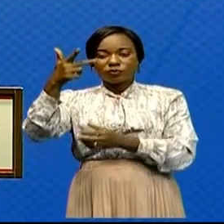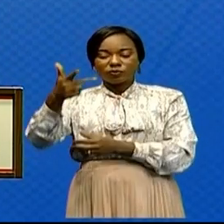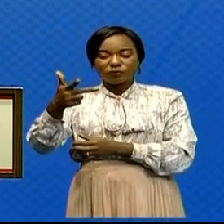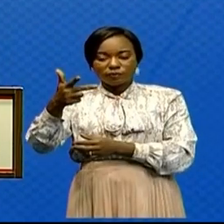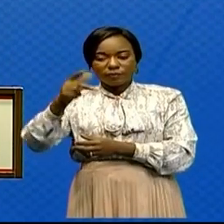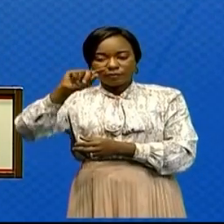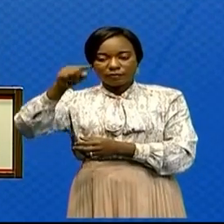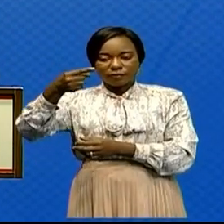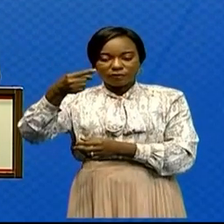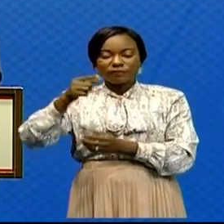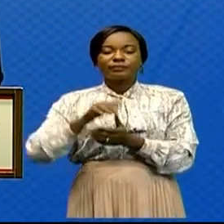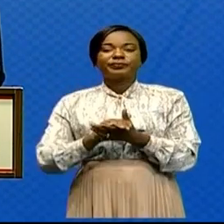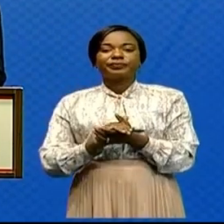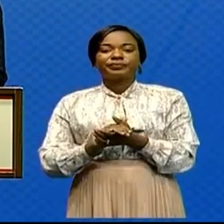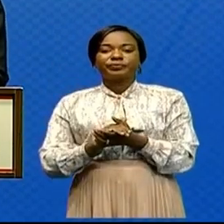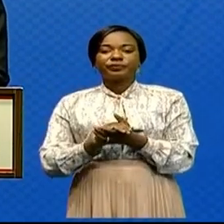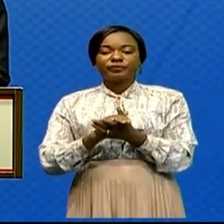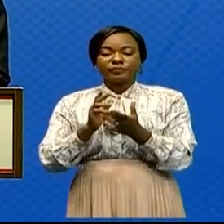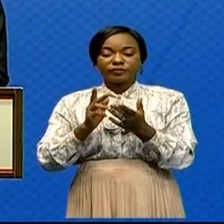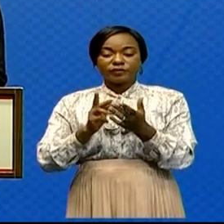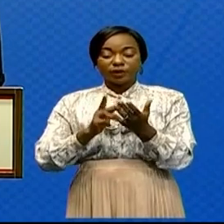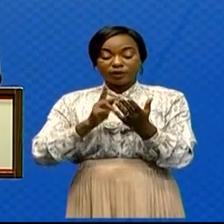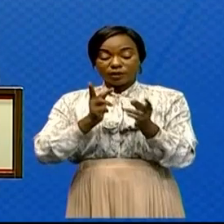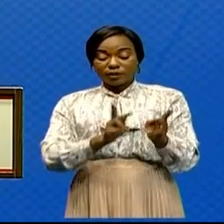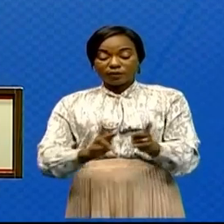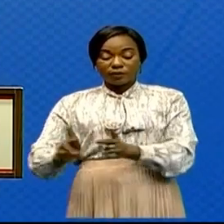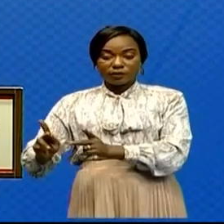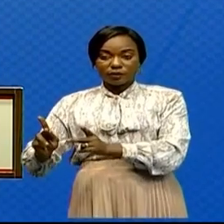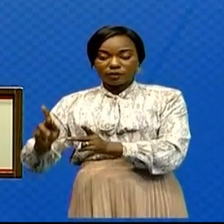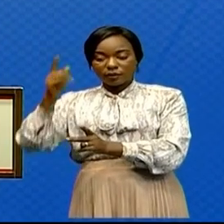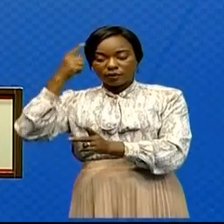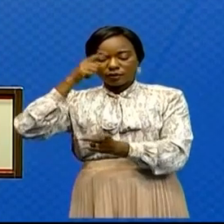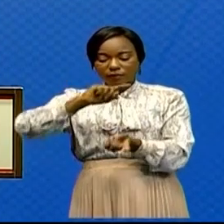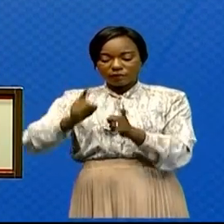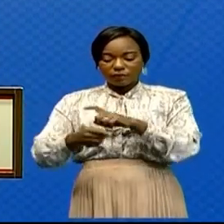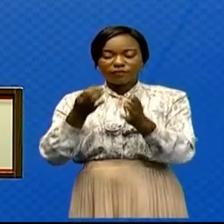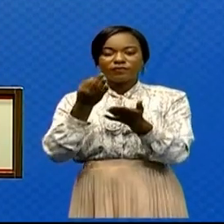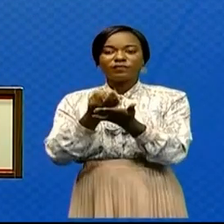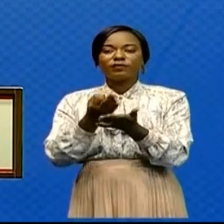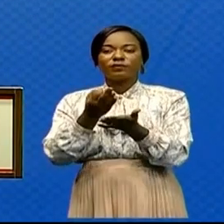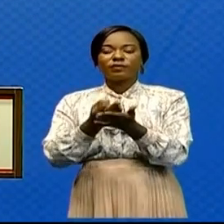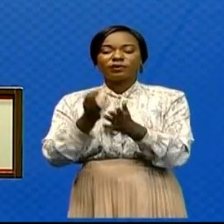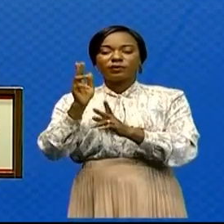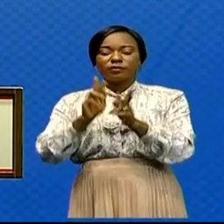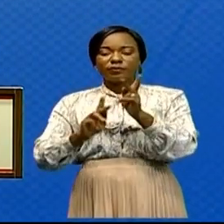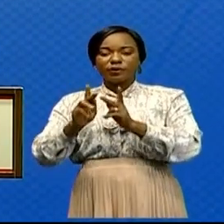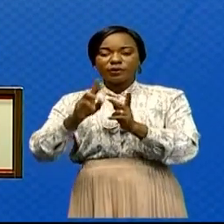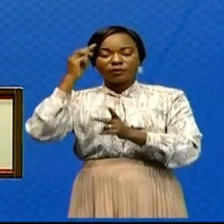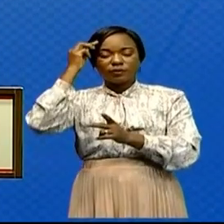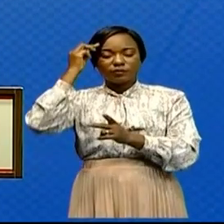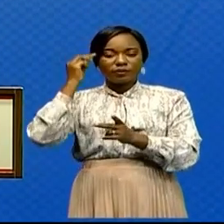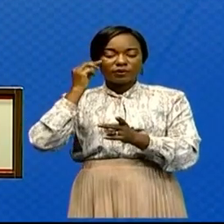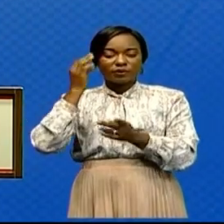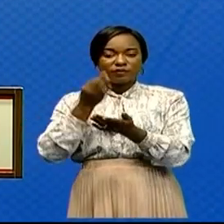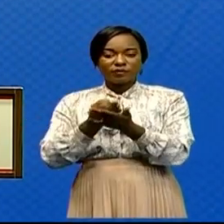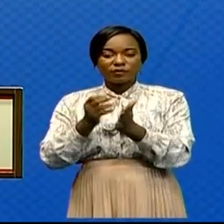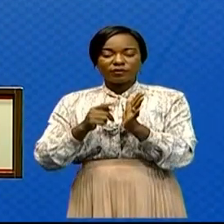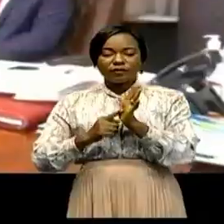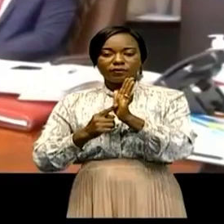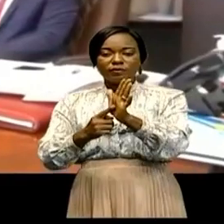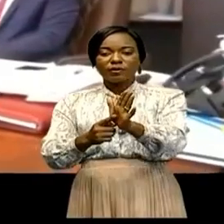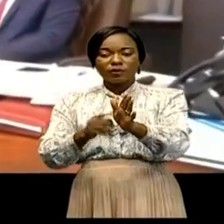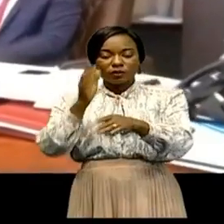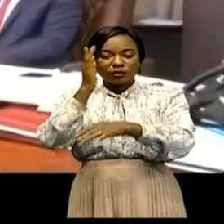1er dossier. Du plan stratégique de la réforme de finances publiques. Le ministre des Finances a présenté au